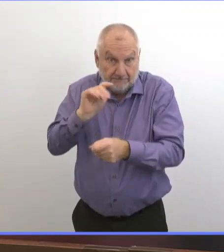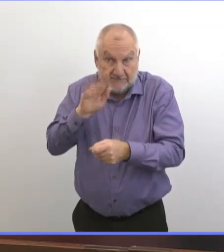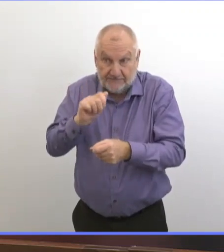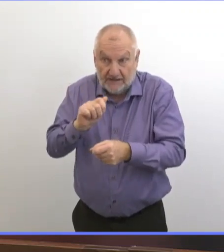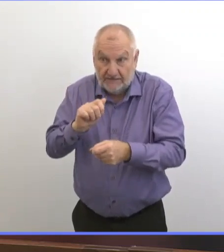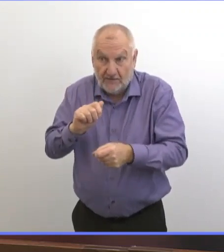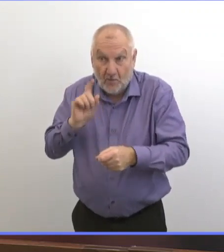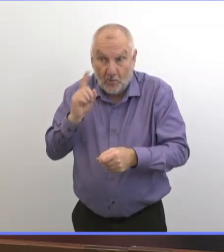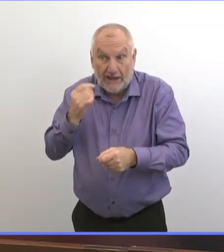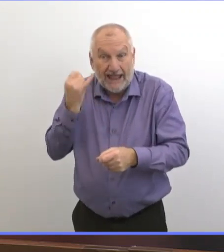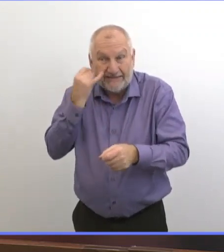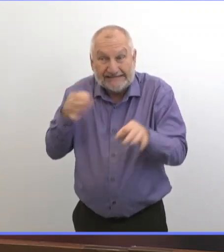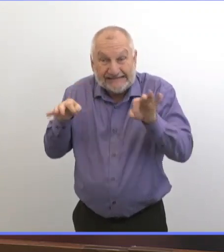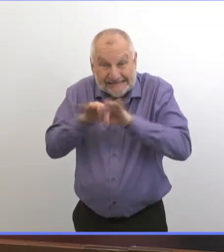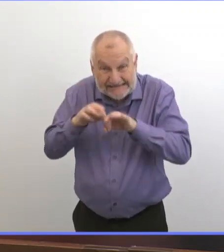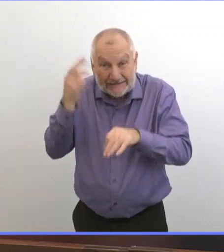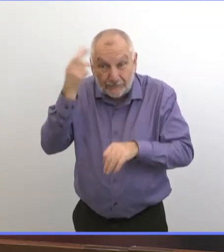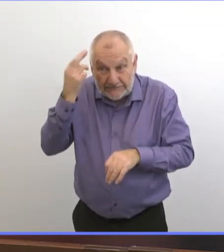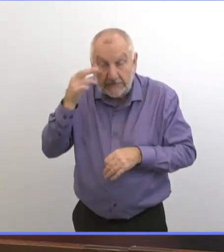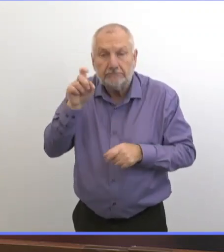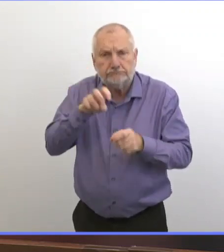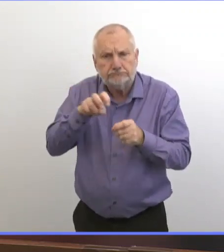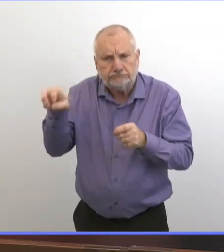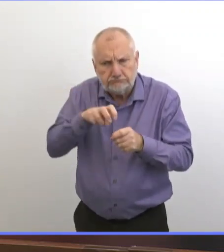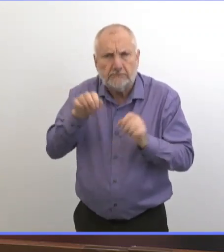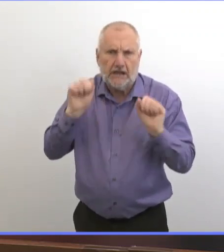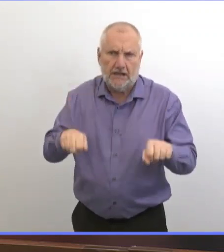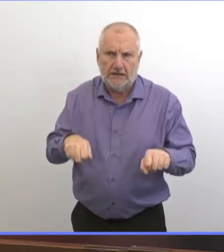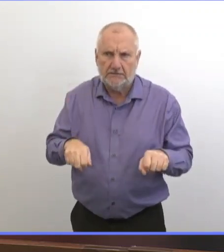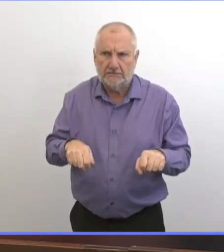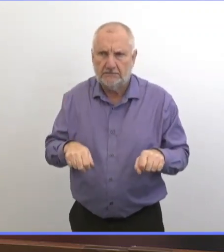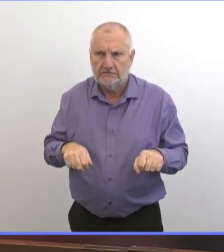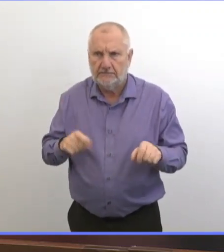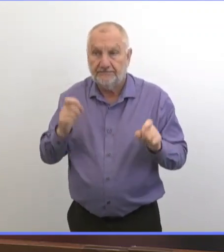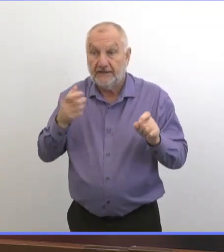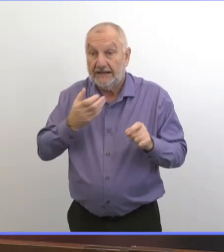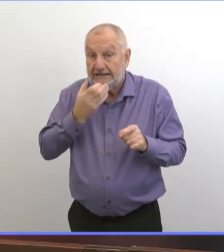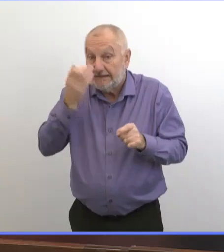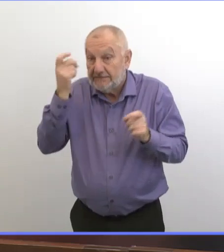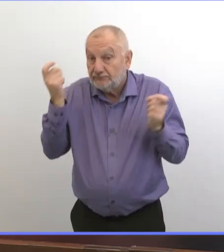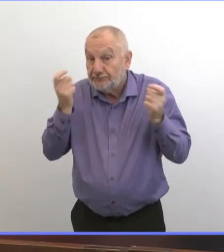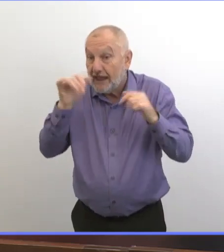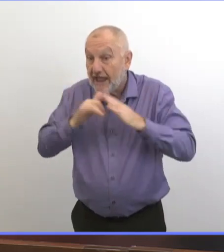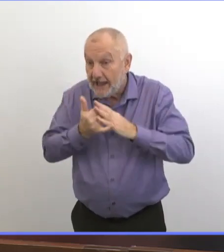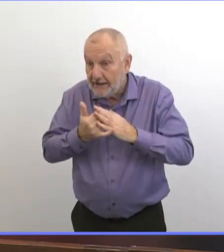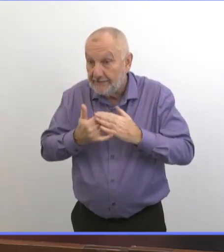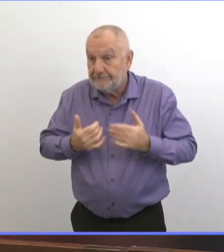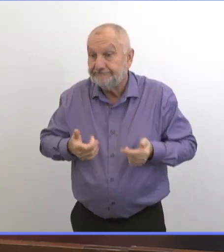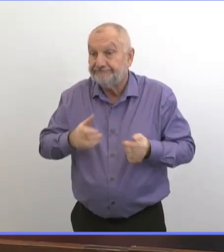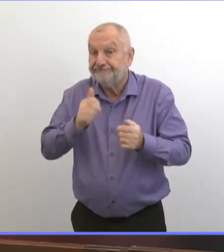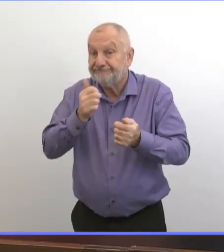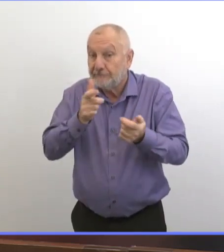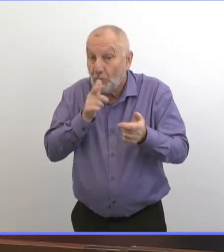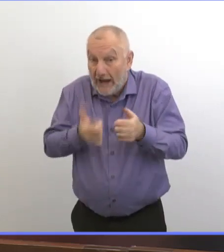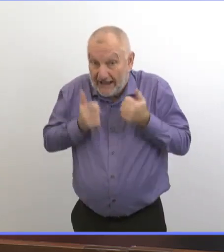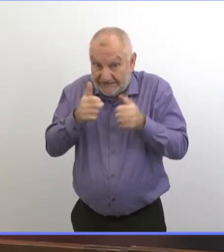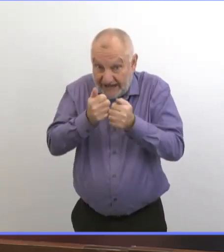Il faut qu'on se prépare à célébrer cette année seulement avec les personnes de notre foyer à quelques exceptions près.